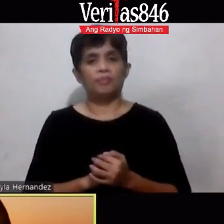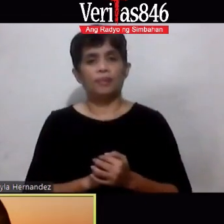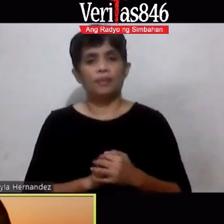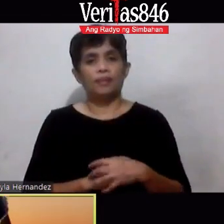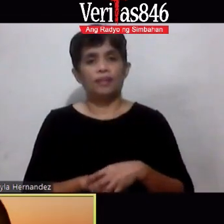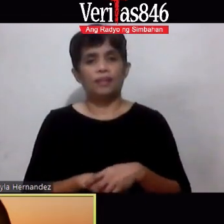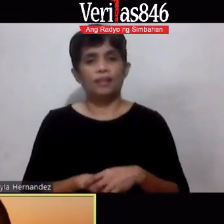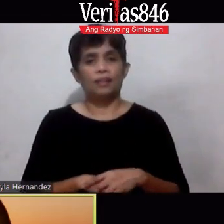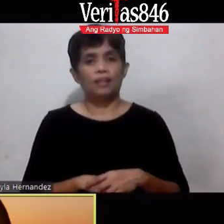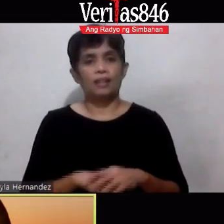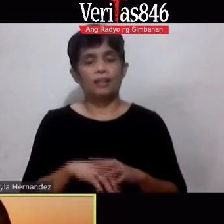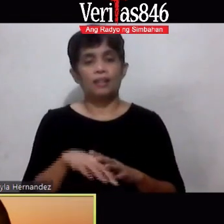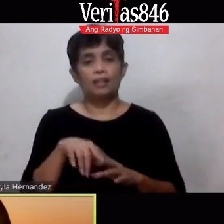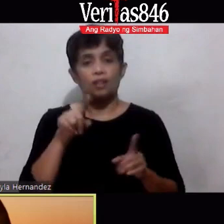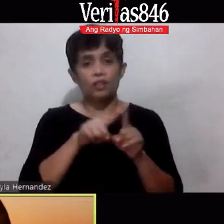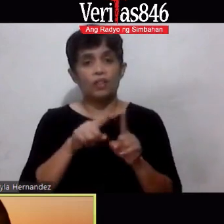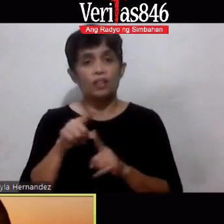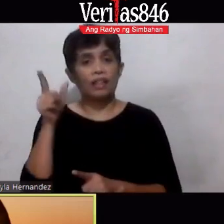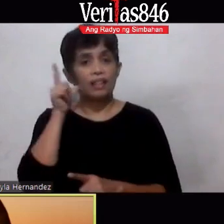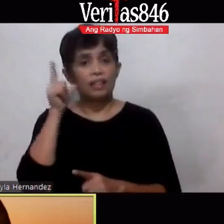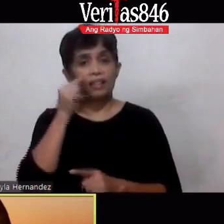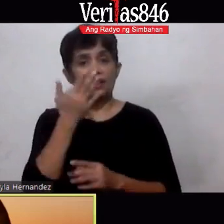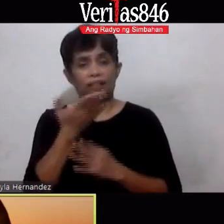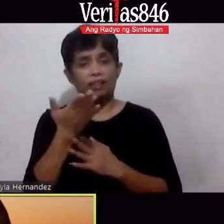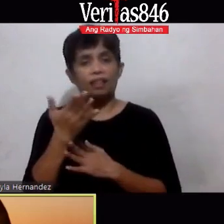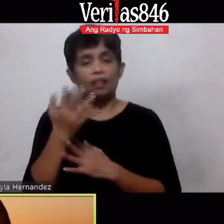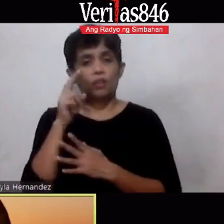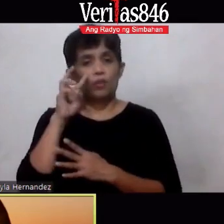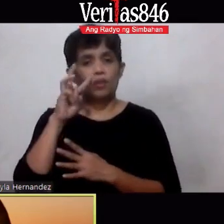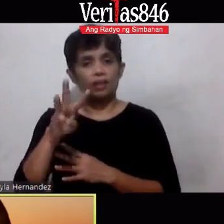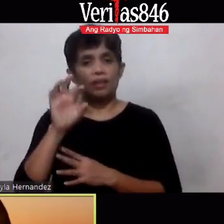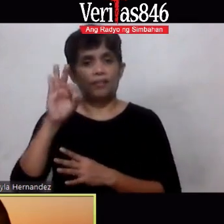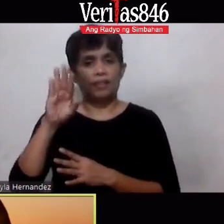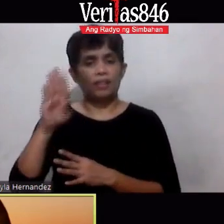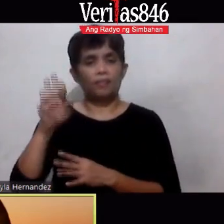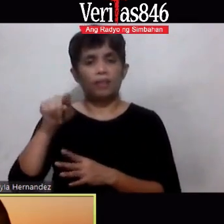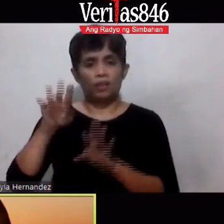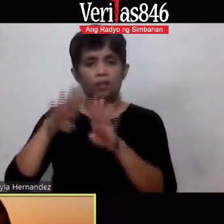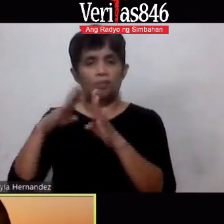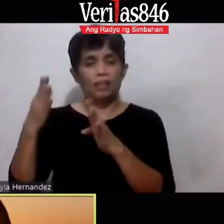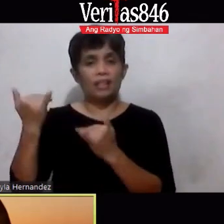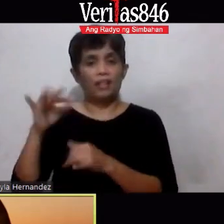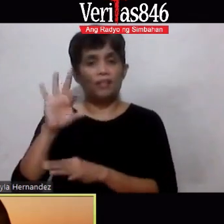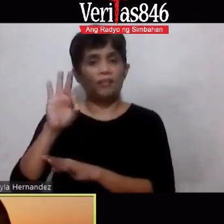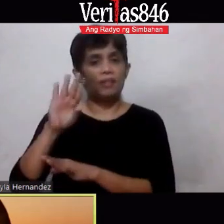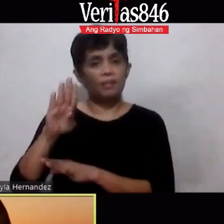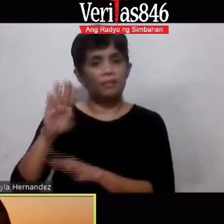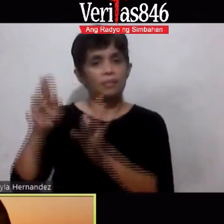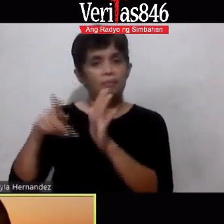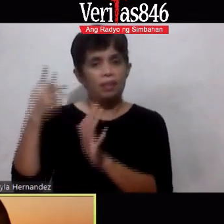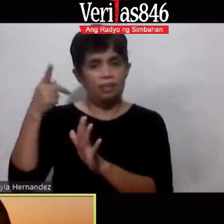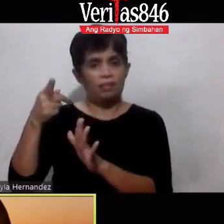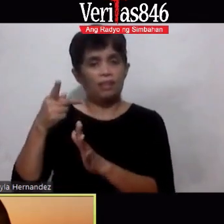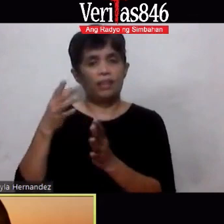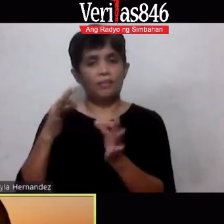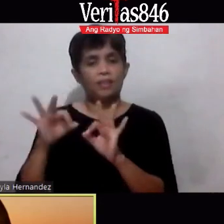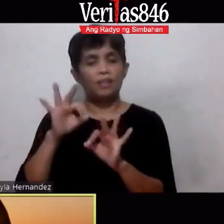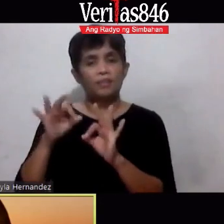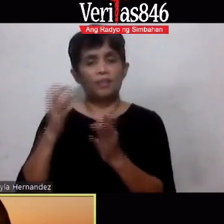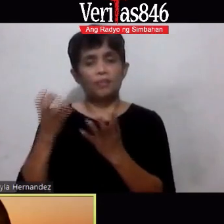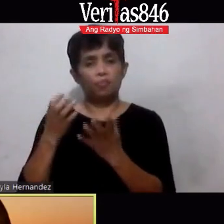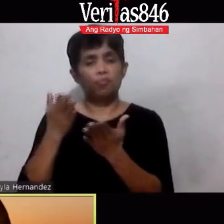nakikinig po kayo ngayon at nanonood kayo sa facebook nandyan na po yung ating facebook page kung gusto nyo pong pampuntahan gusto nyo pong